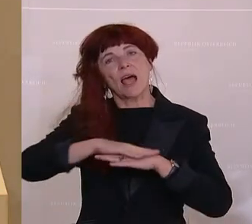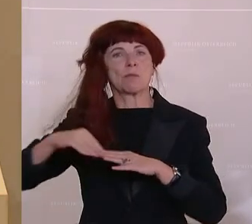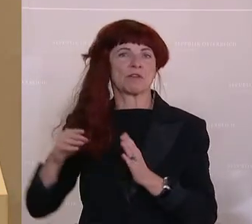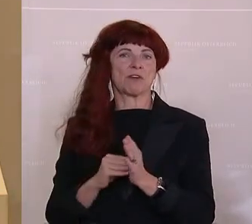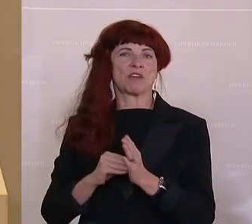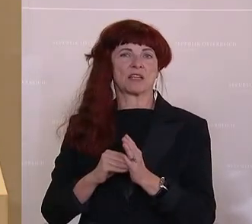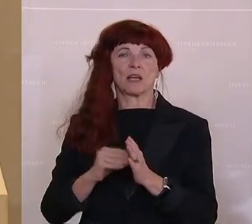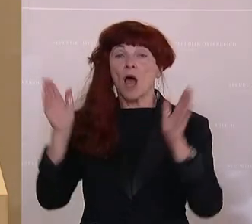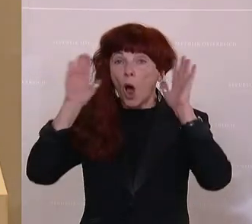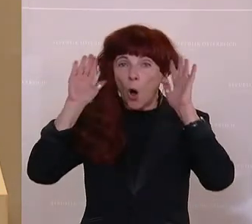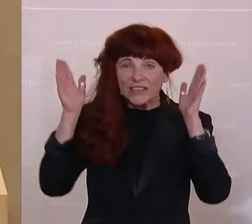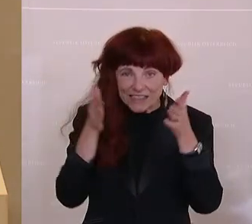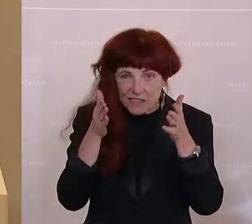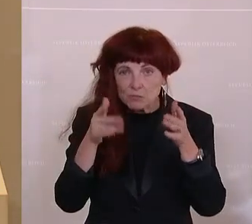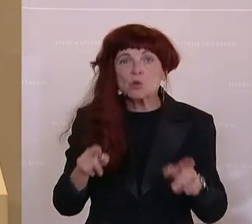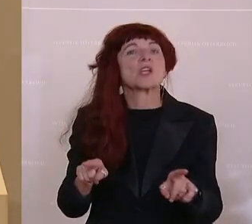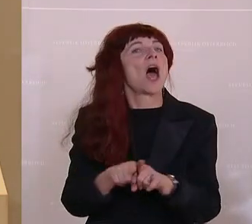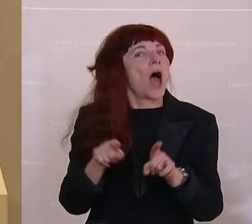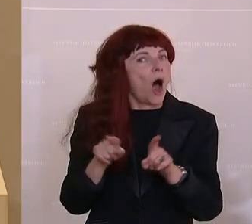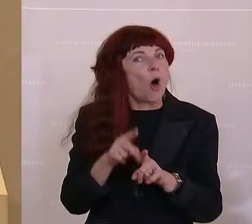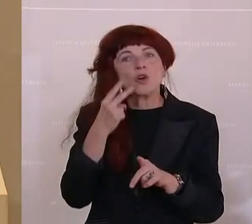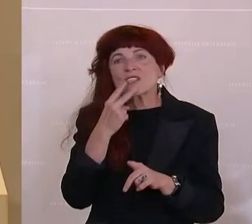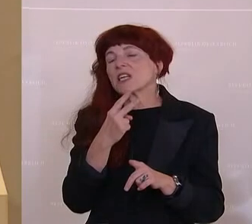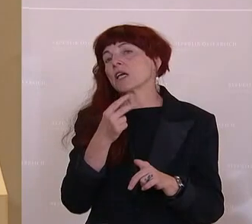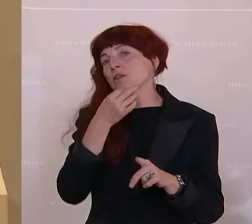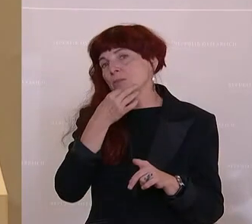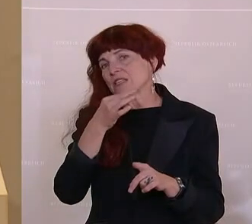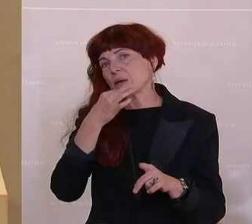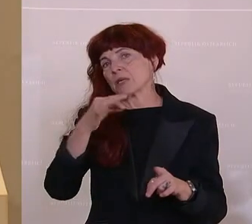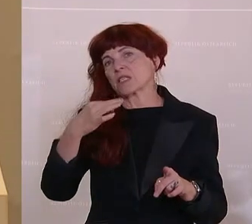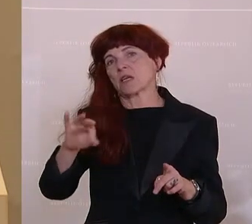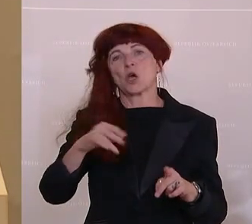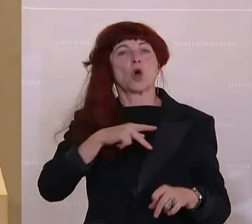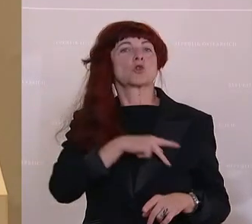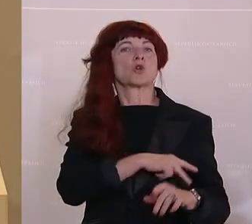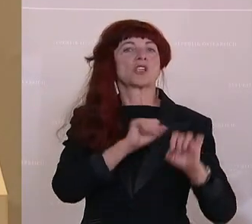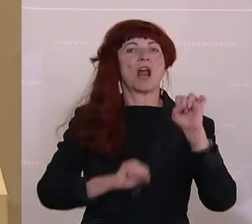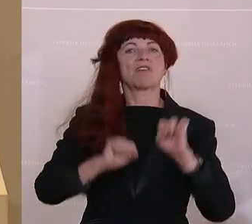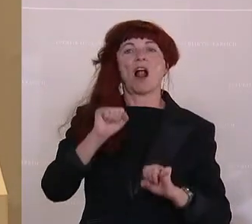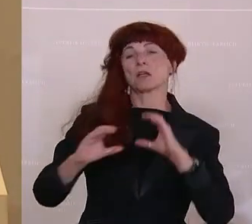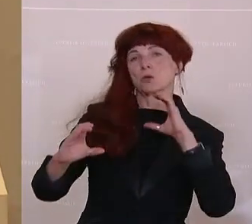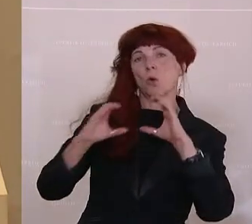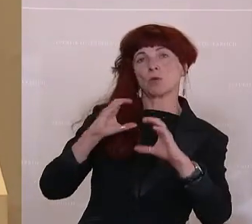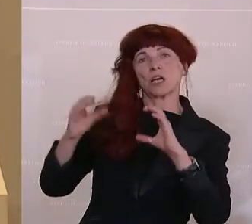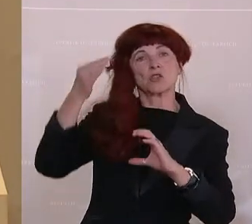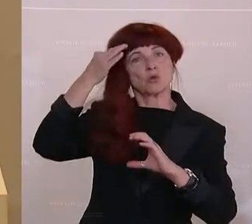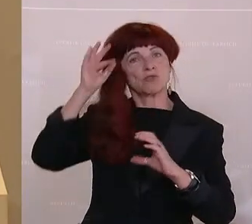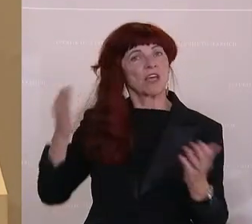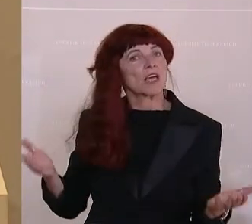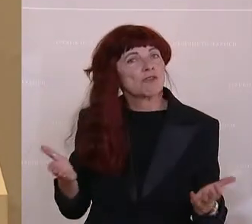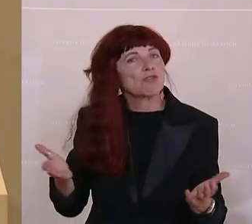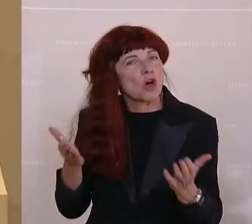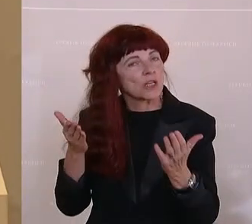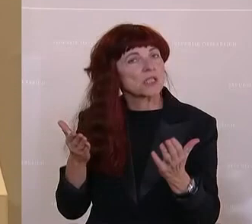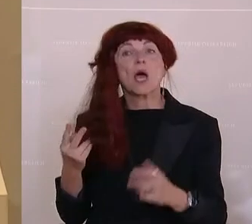Verhaltensweisen gibt es gute Fortschritte in Bezug auf das Sozialverhalten und auf die Kommunikationsfähigkeit. Beides ja